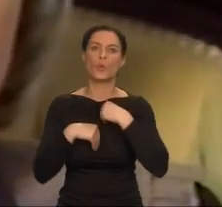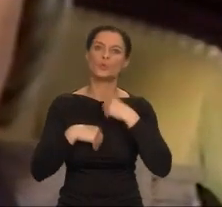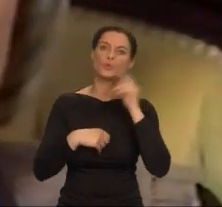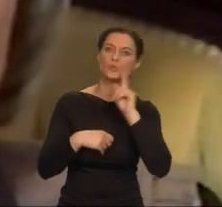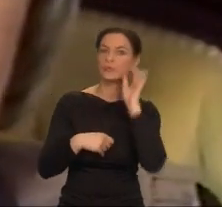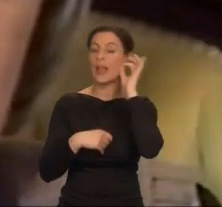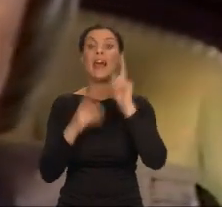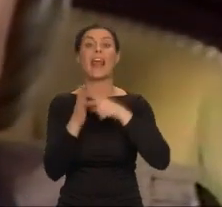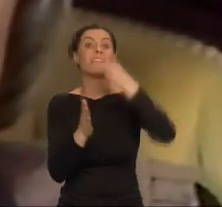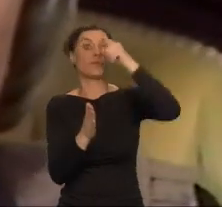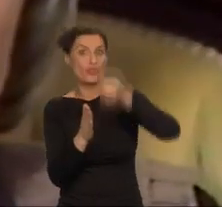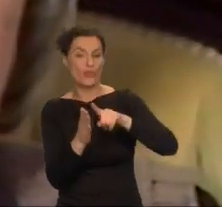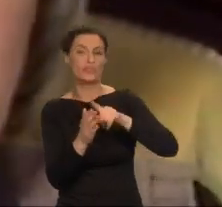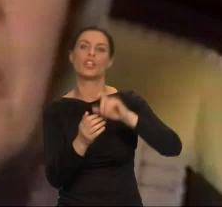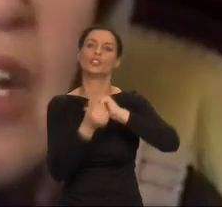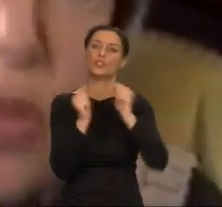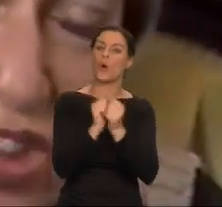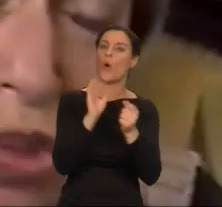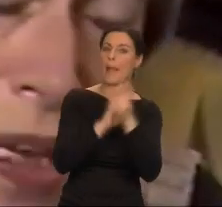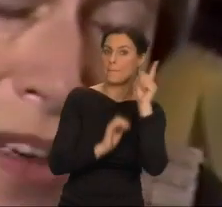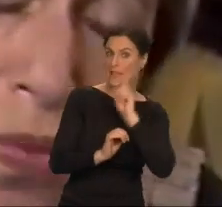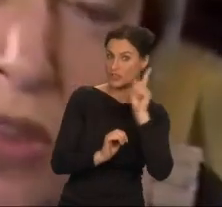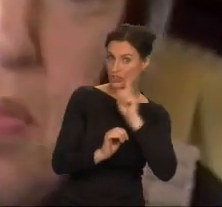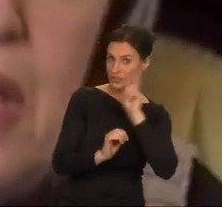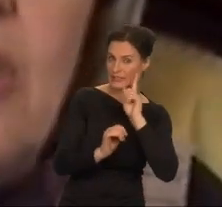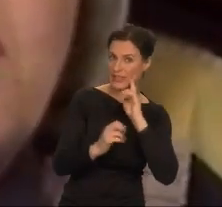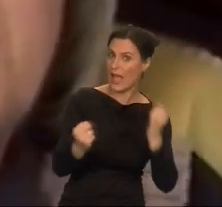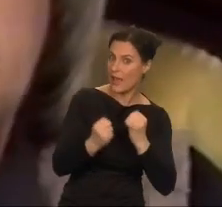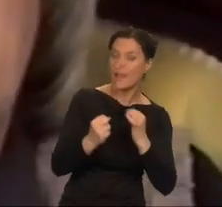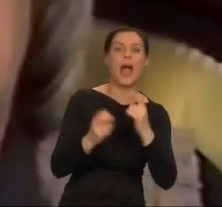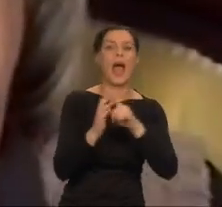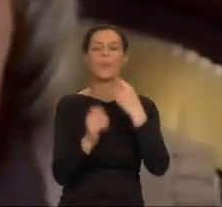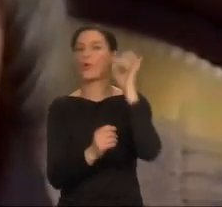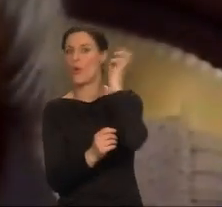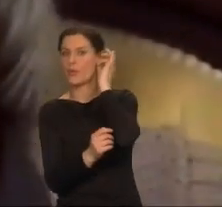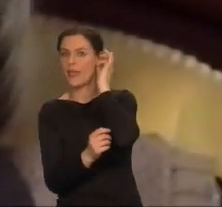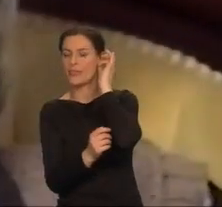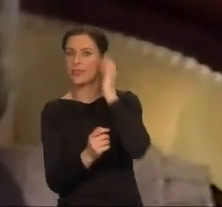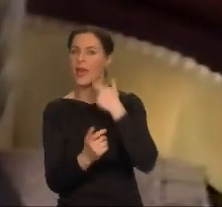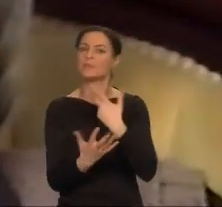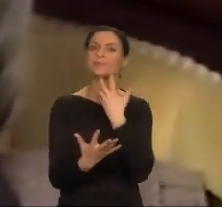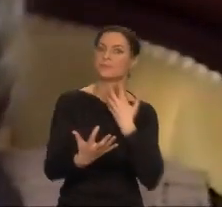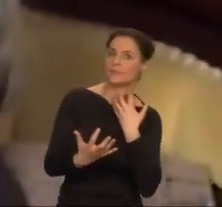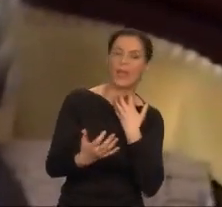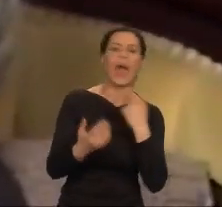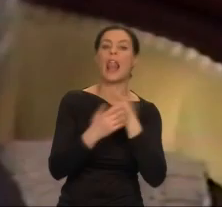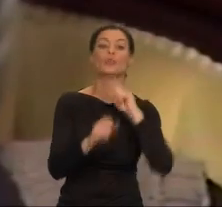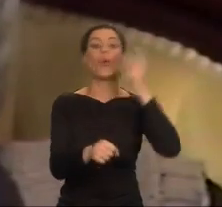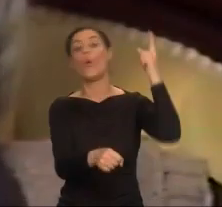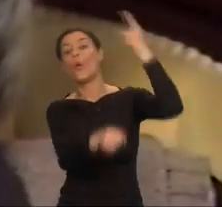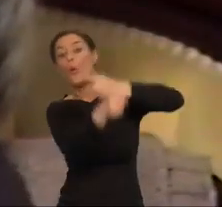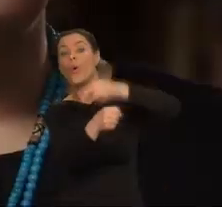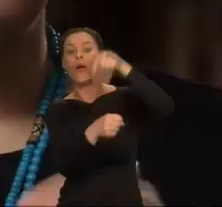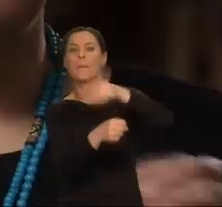Raz w miesiącu stają się aktywni seksualnie jako mężczyzna lub kobieta, co nie jest z góry określone.